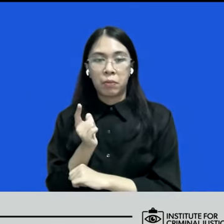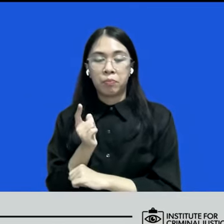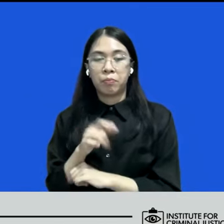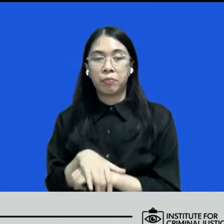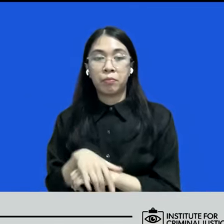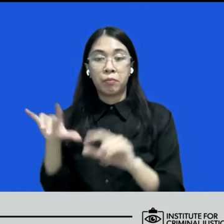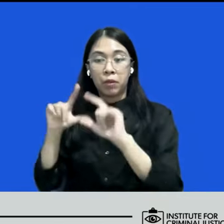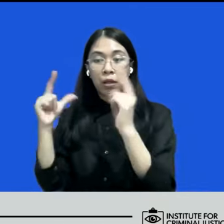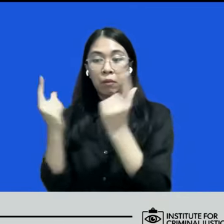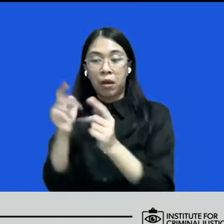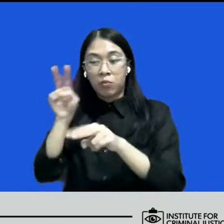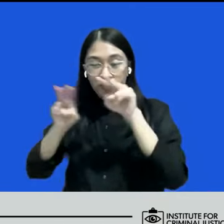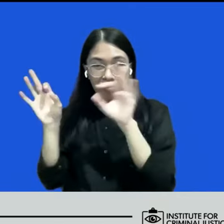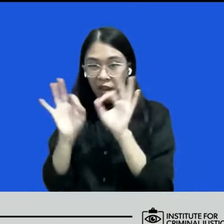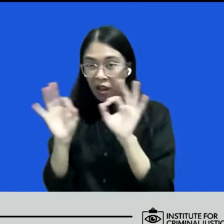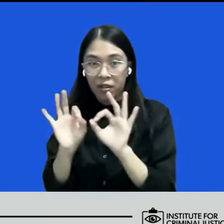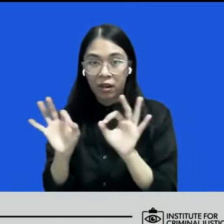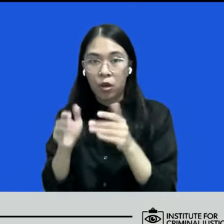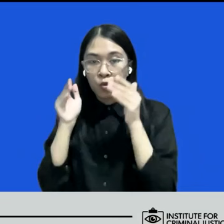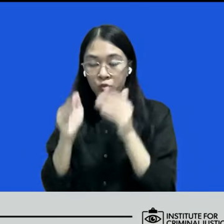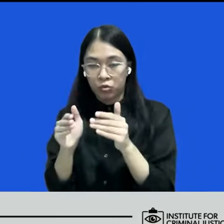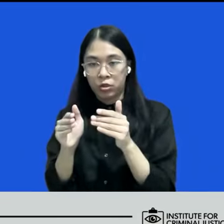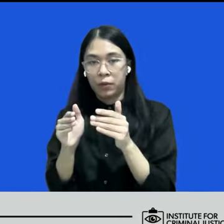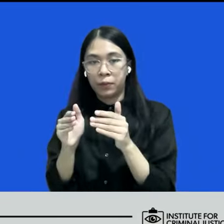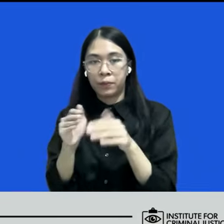lembaga pengawasan apalagi begini